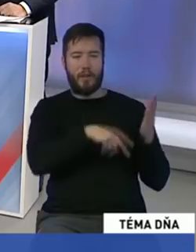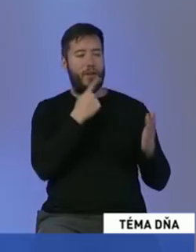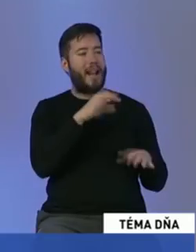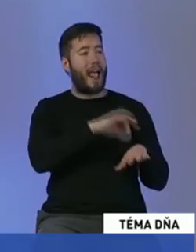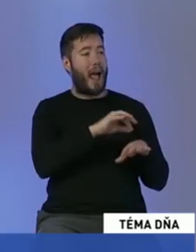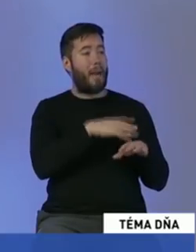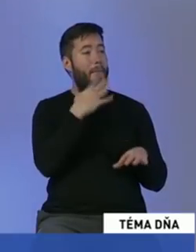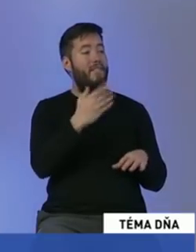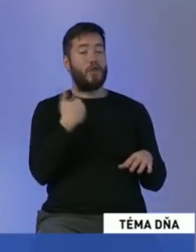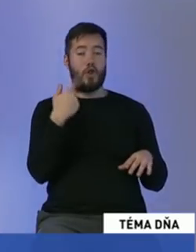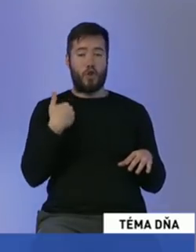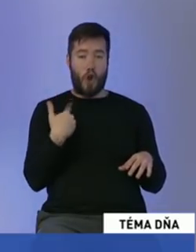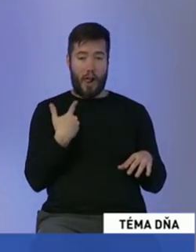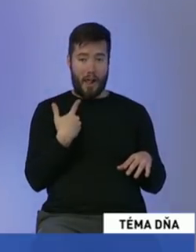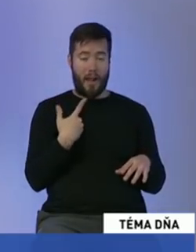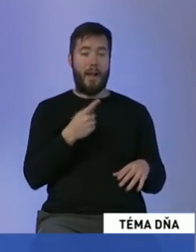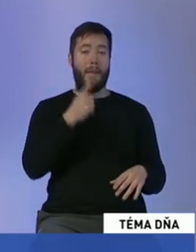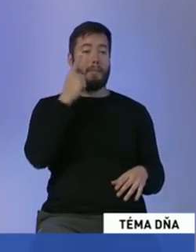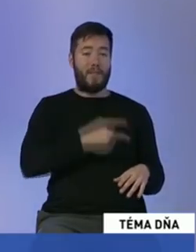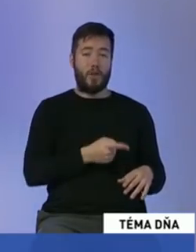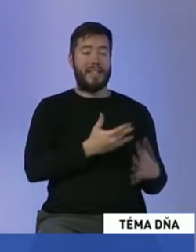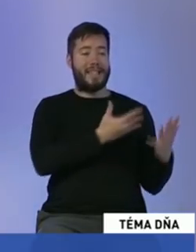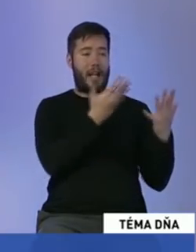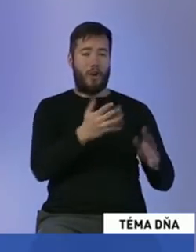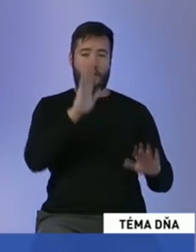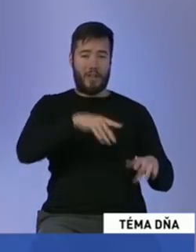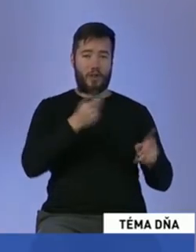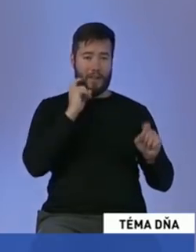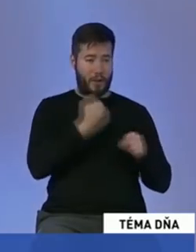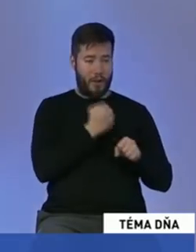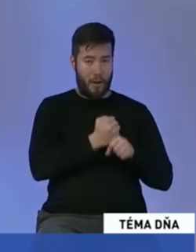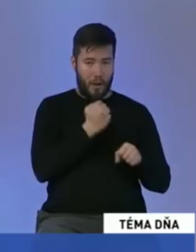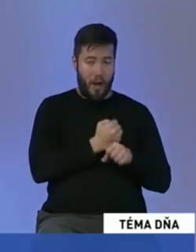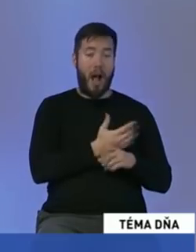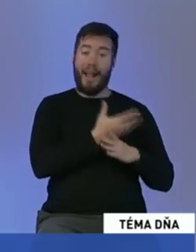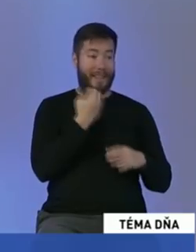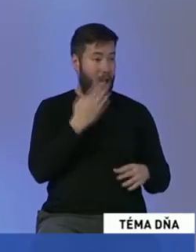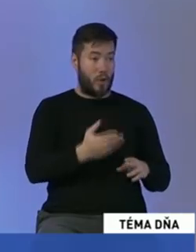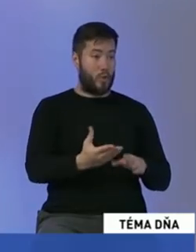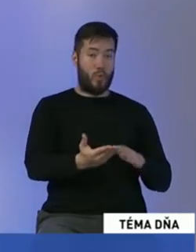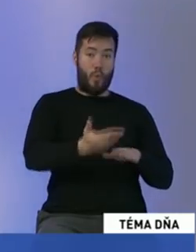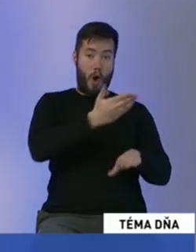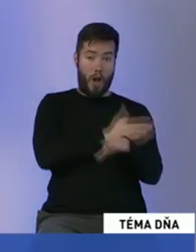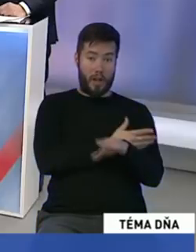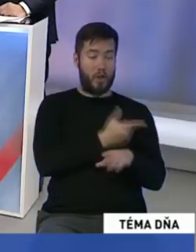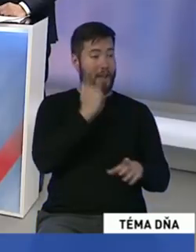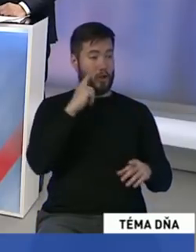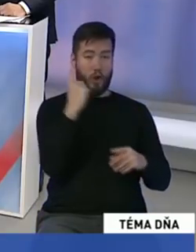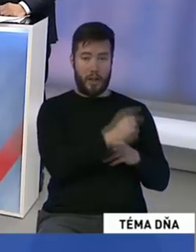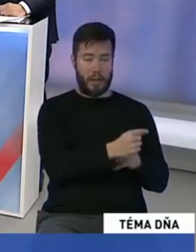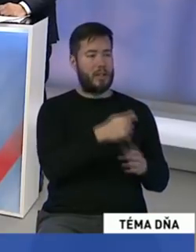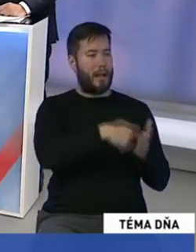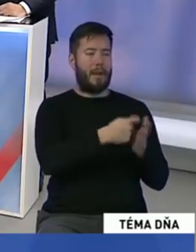rokov alebo zaplatili 55 tisíc eur za svoje štúdium a až potom mohli odísť zo Slovenska. Toto bolo veľmi kritizované. Vy by ste s niečom takýmto súhlasili?